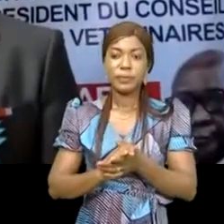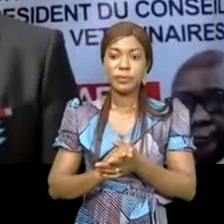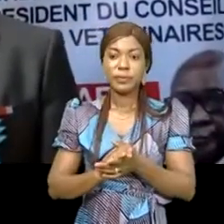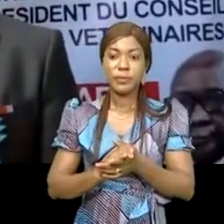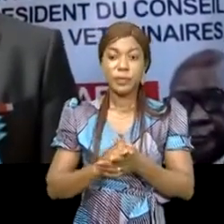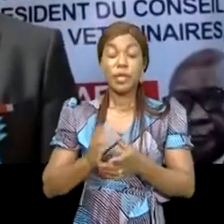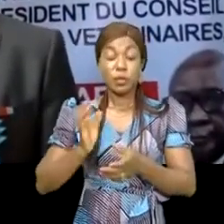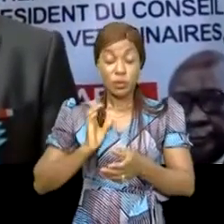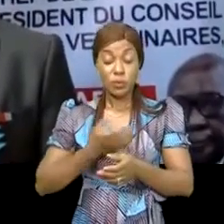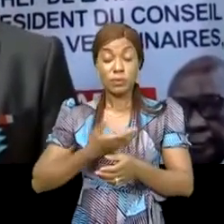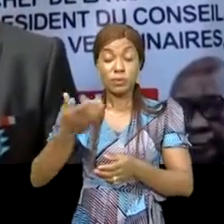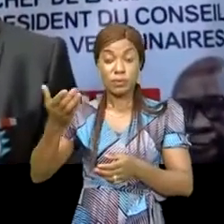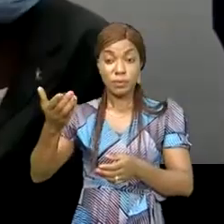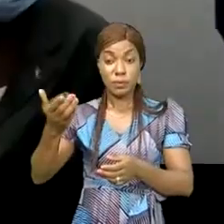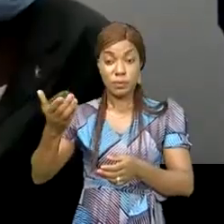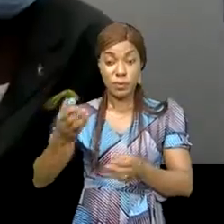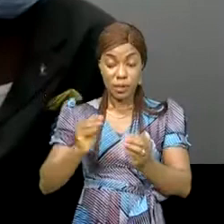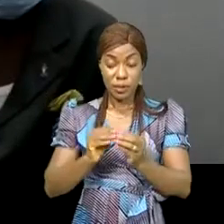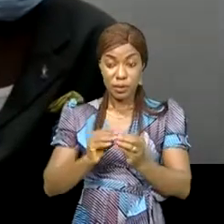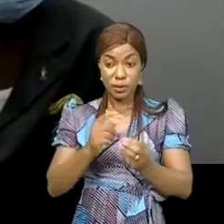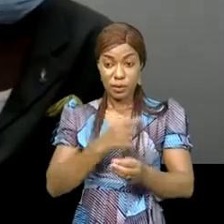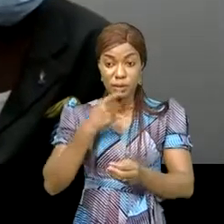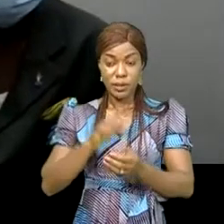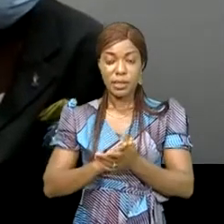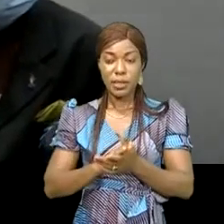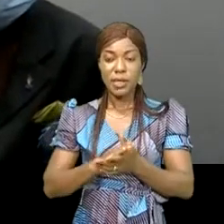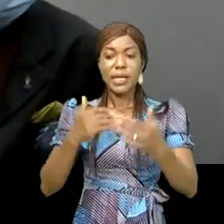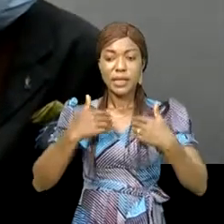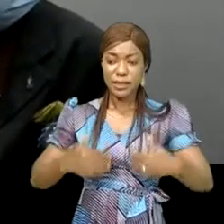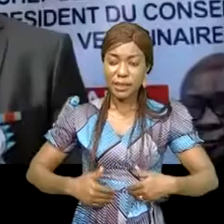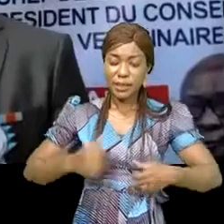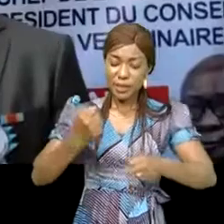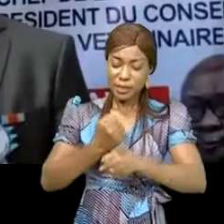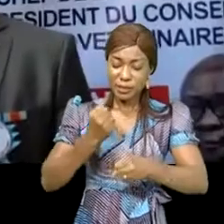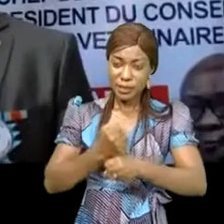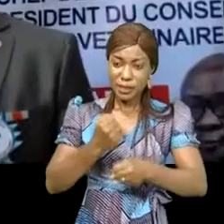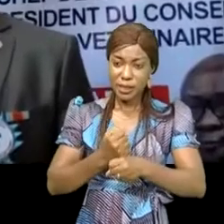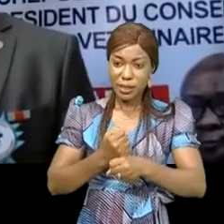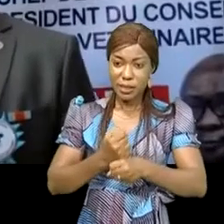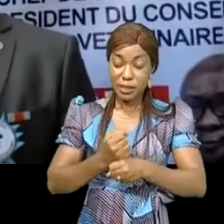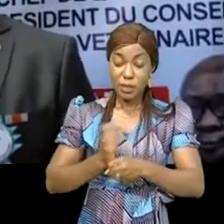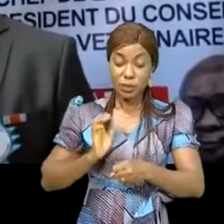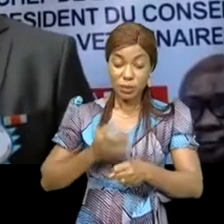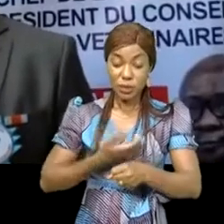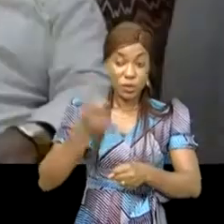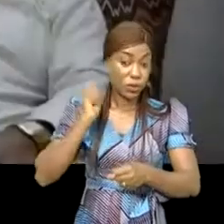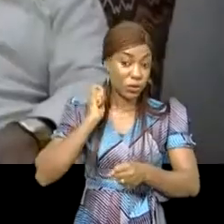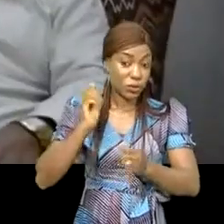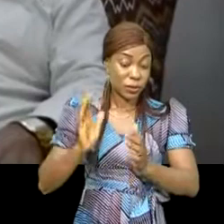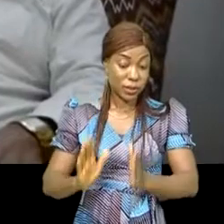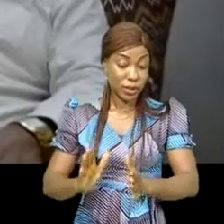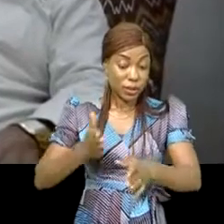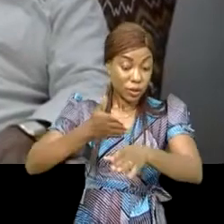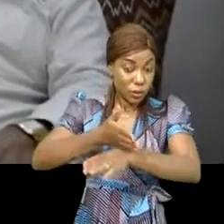cadré sur la santé de la profession vétérinaire dans la province du Lua-Laba. On voulait échanger avec le président